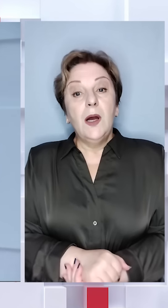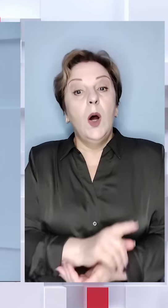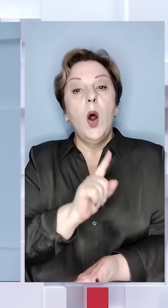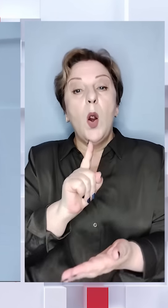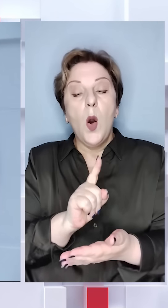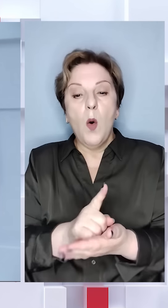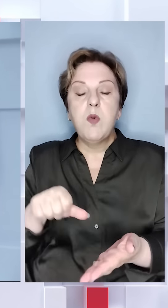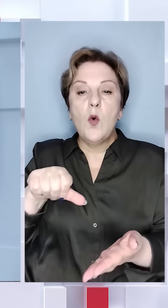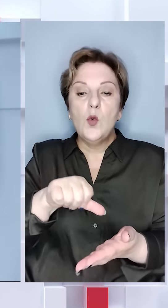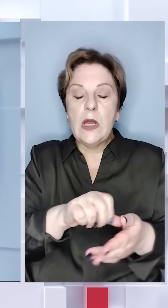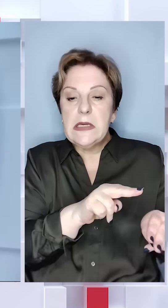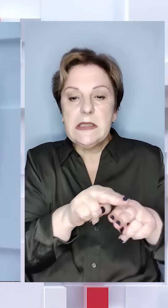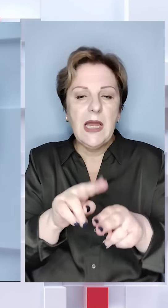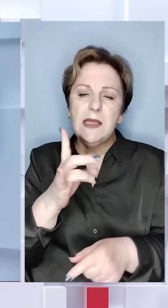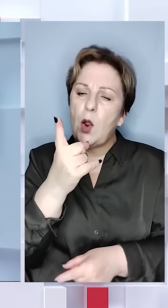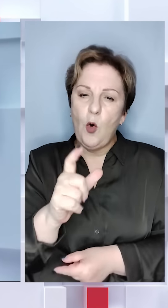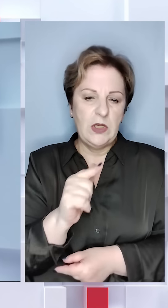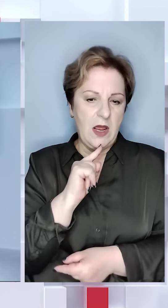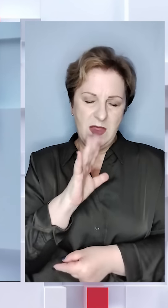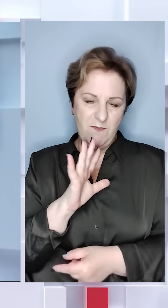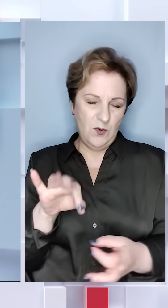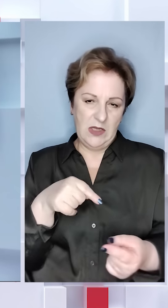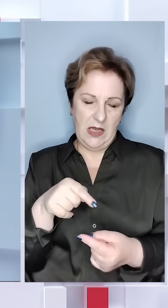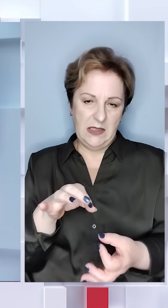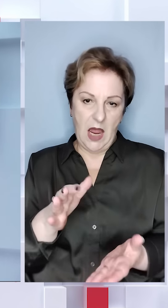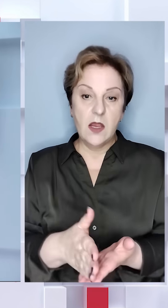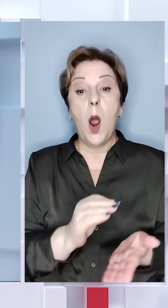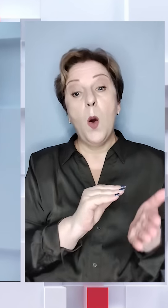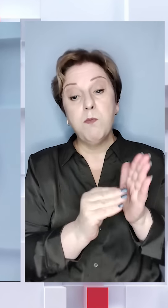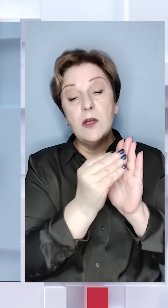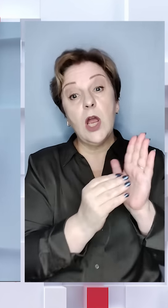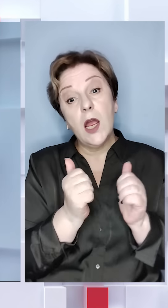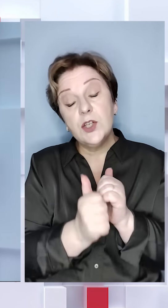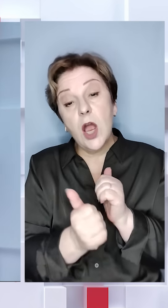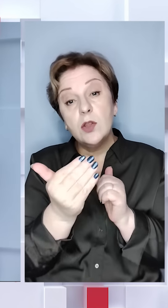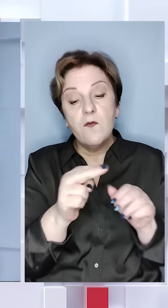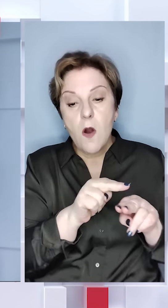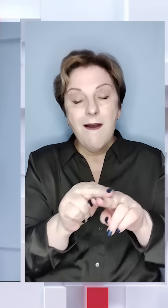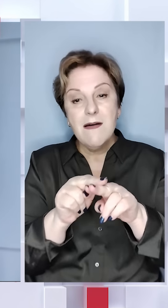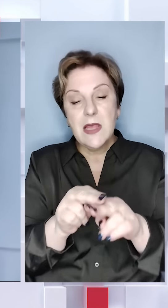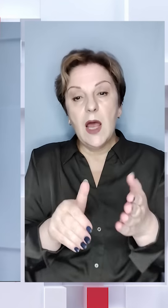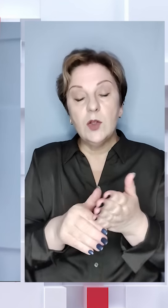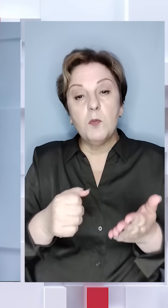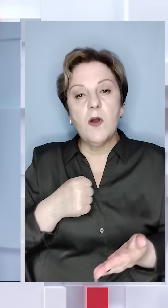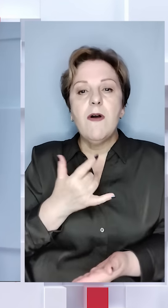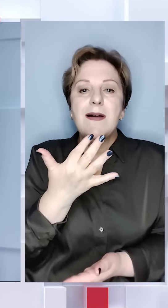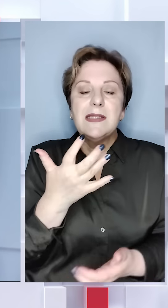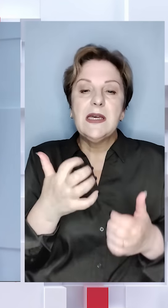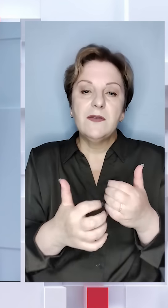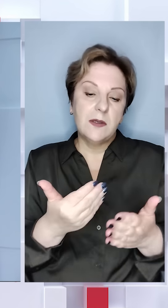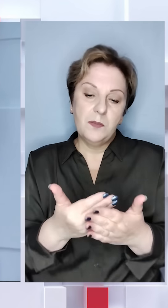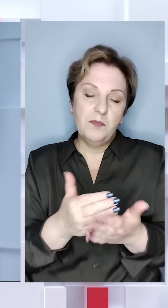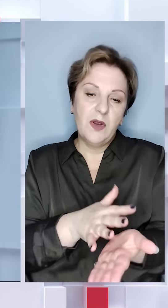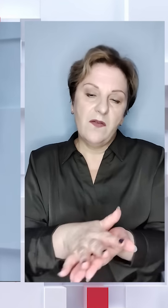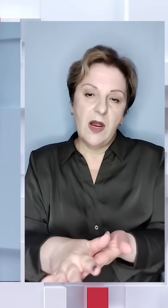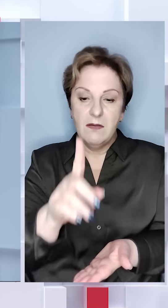Обов'язково долучайтеся до збору, жодна гривня не буде зайвою. І пишіть в коментарях, як часто ви донатите на допомогу війську, скільки в середньому,